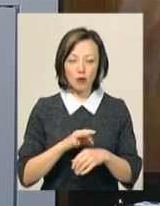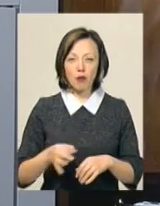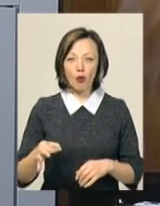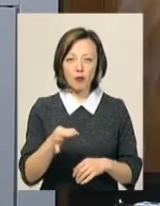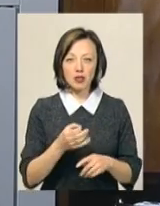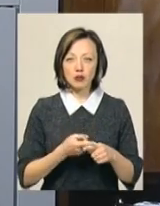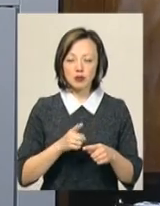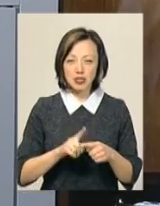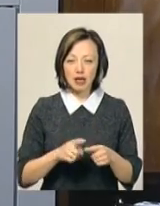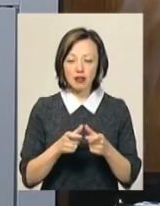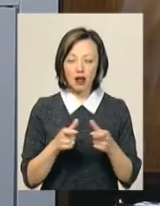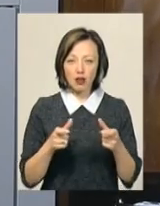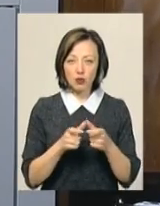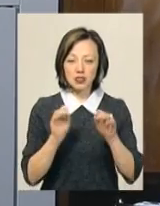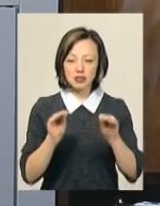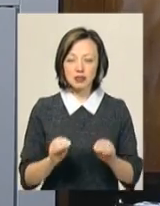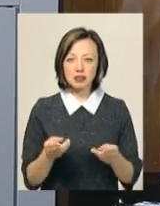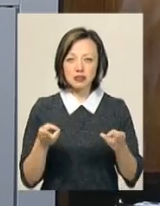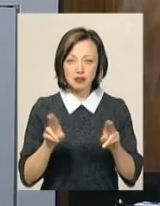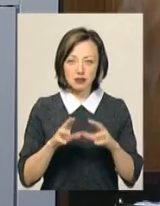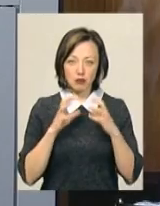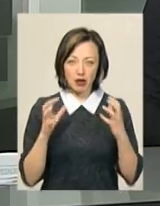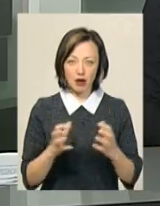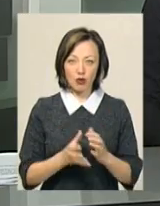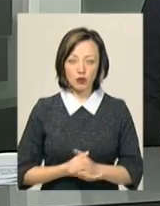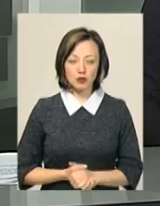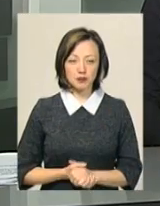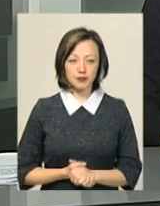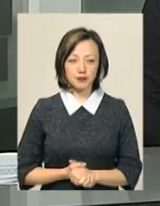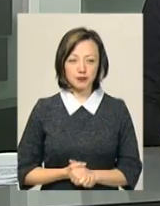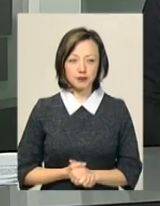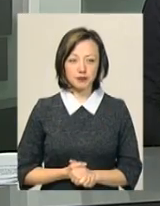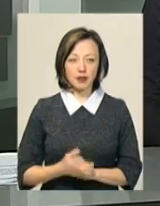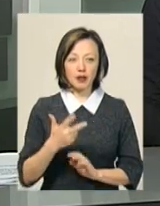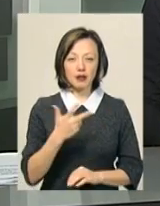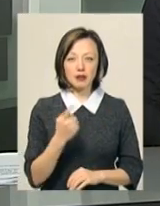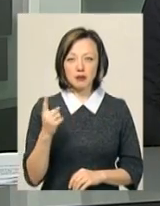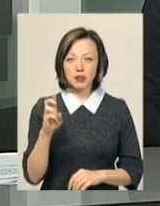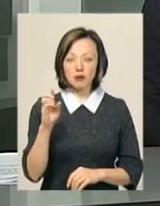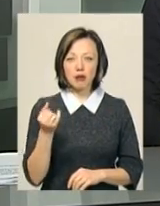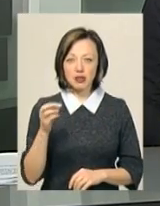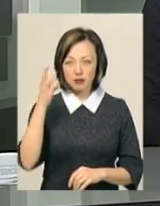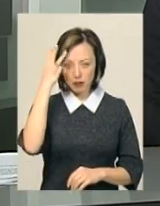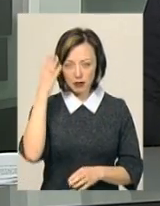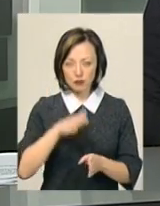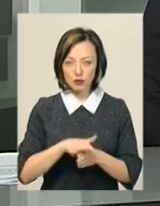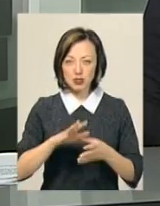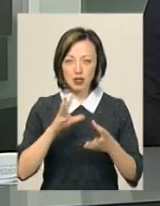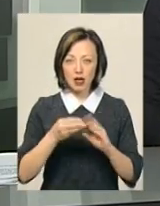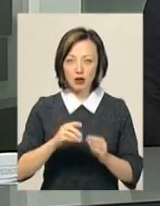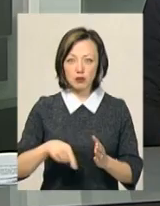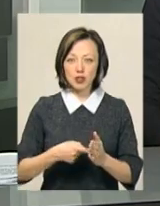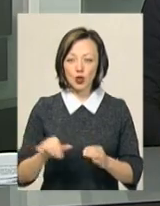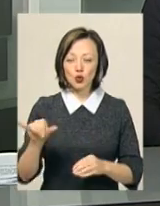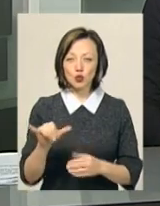області. Тому ці талони статистичні ще зберігаються. 31 березня у Хмельницькому відбудеться загальноміський